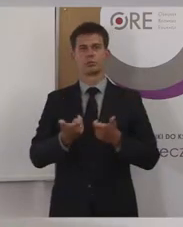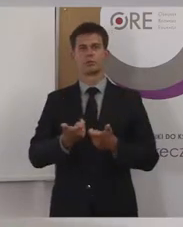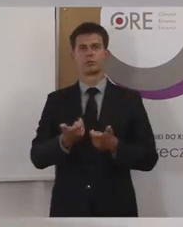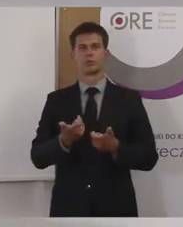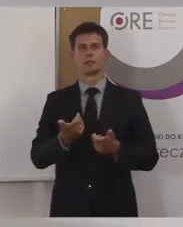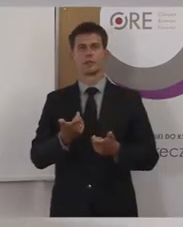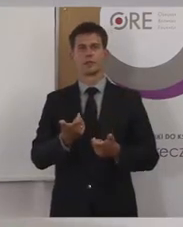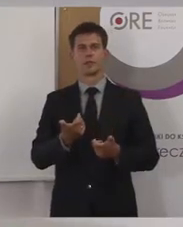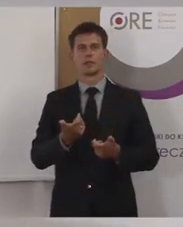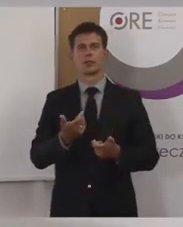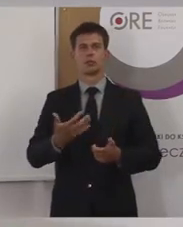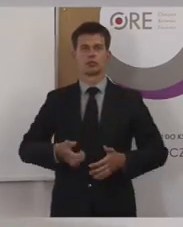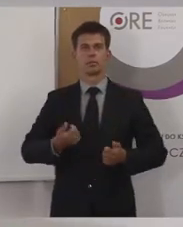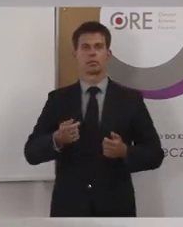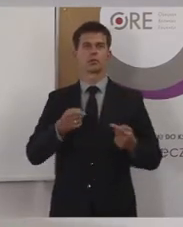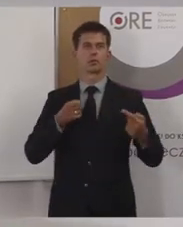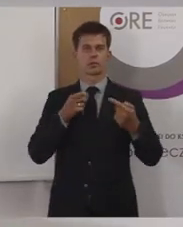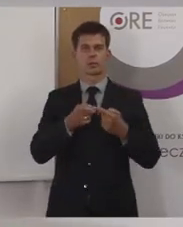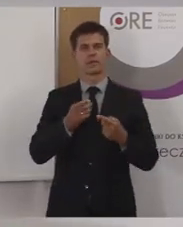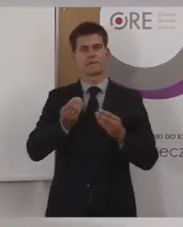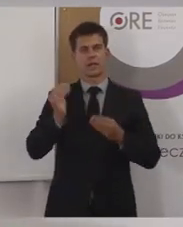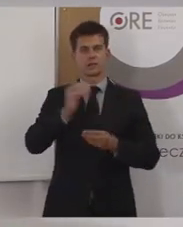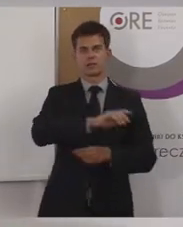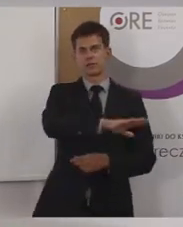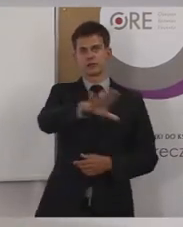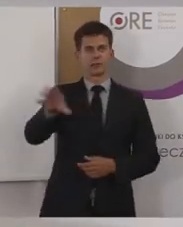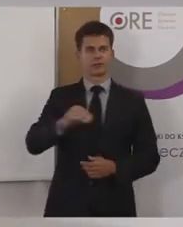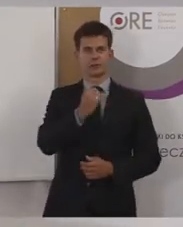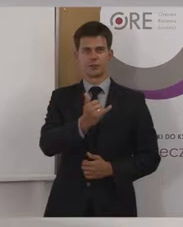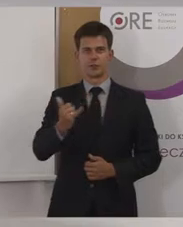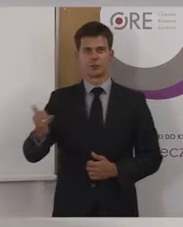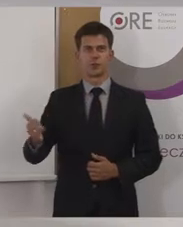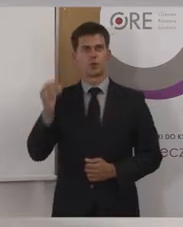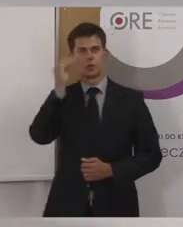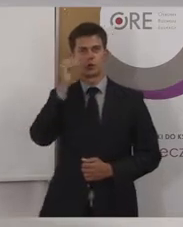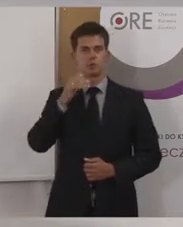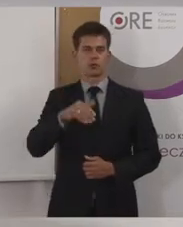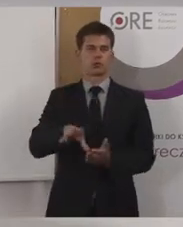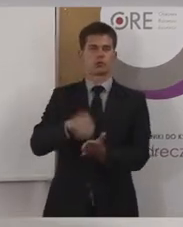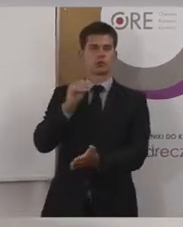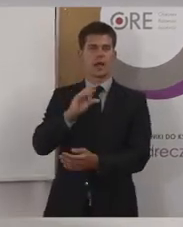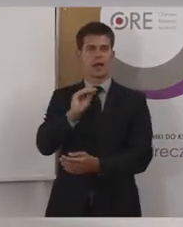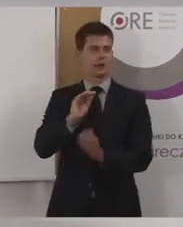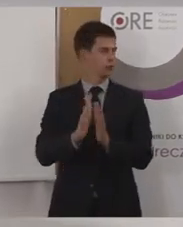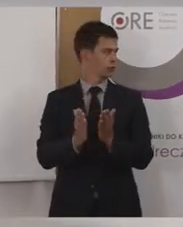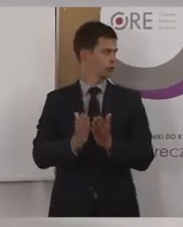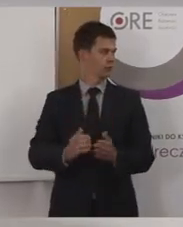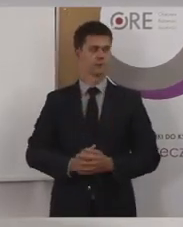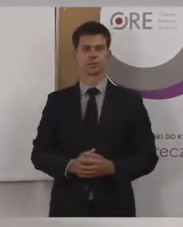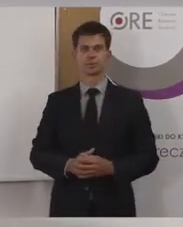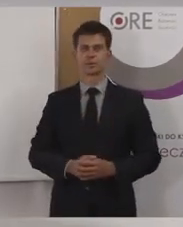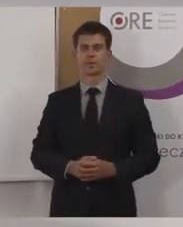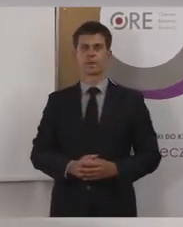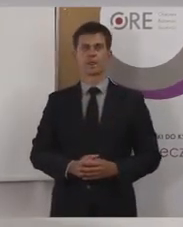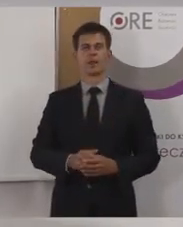aby mogła z nich korzystać jak najszersza liczba potencjalnych odbiorców, bez względu na to,